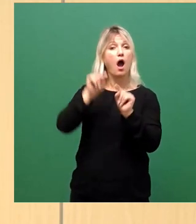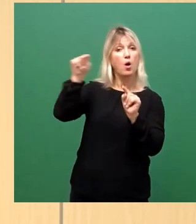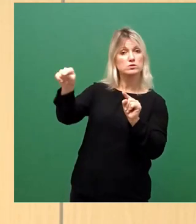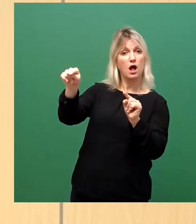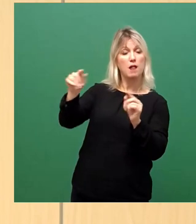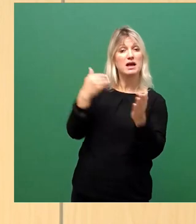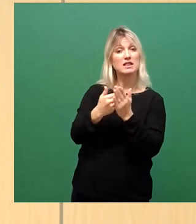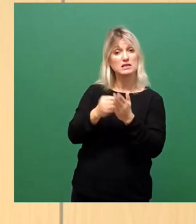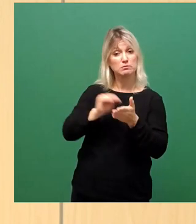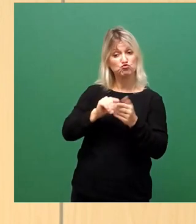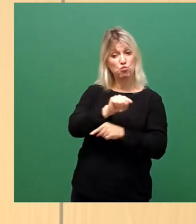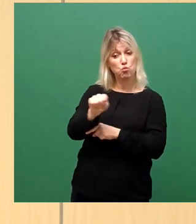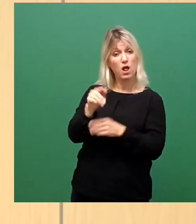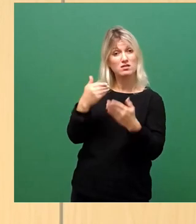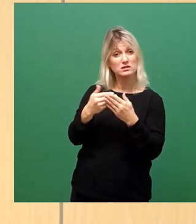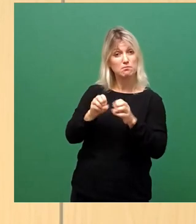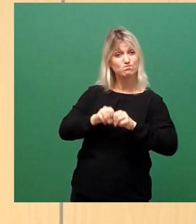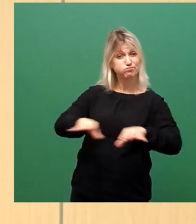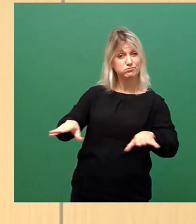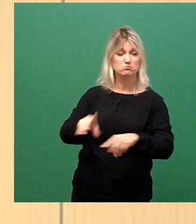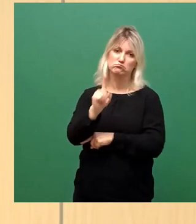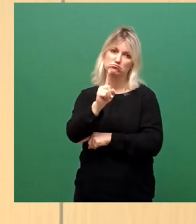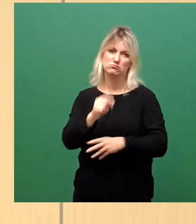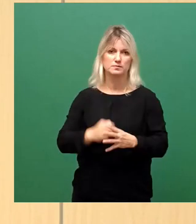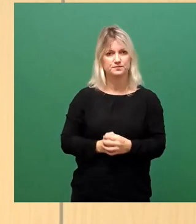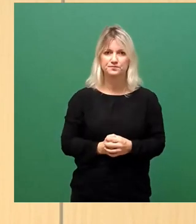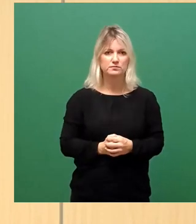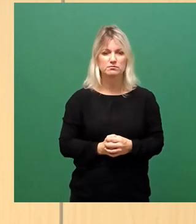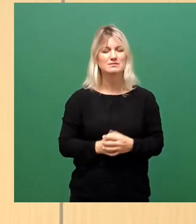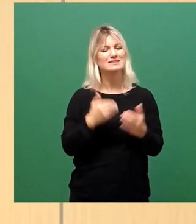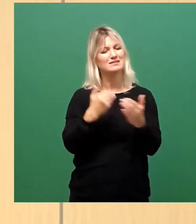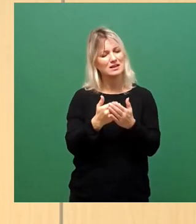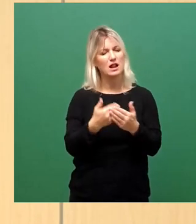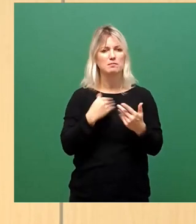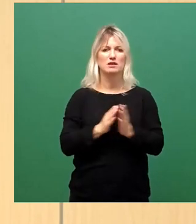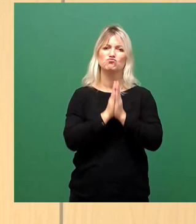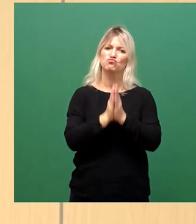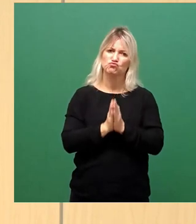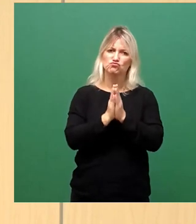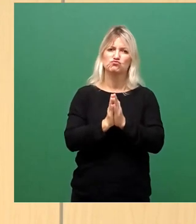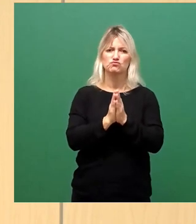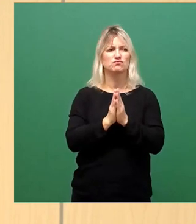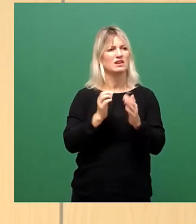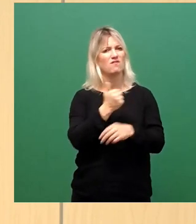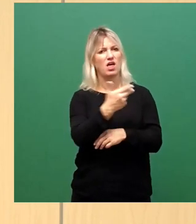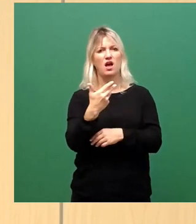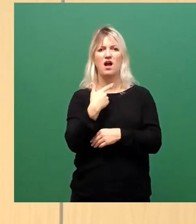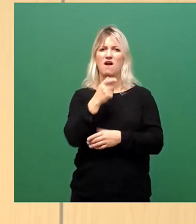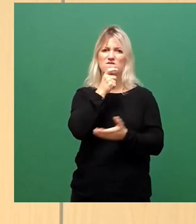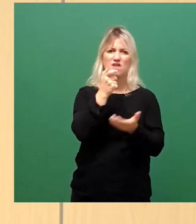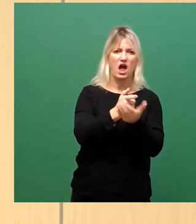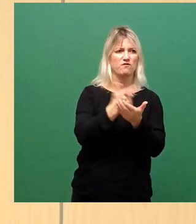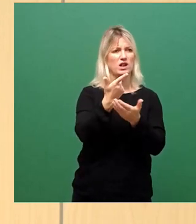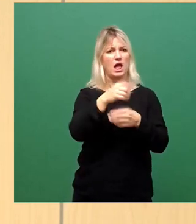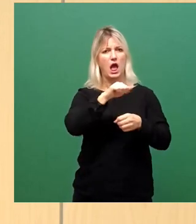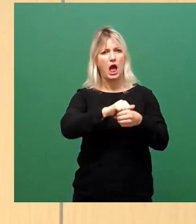Verbreiter der Pandemie sind. Ich bitte Sie im Prinzip, die verantwortlichen Ämter in der Stadt nicht weiter mit solchen